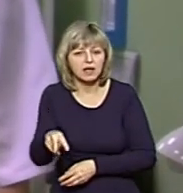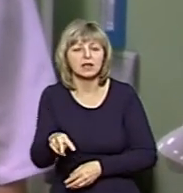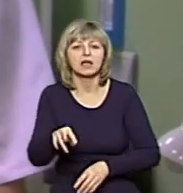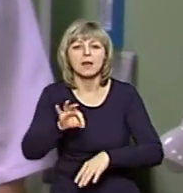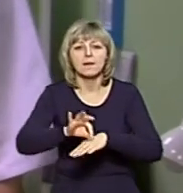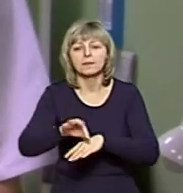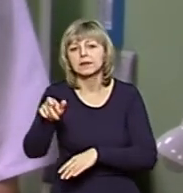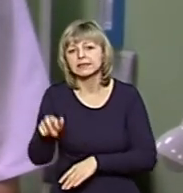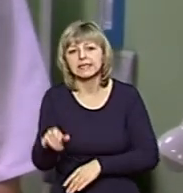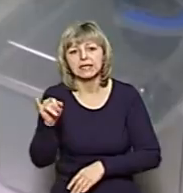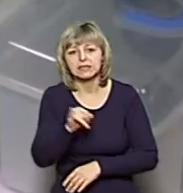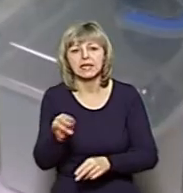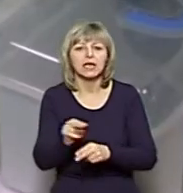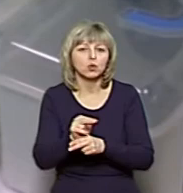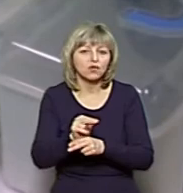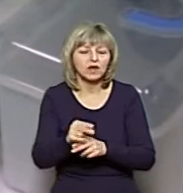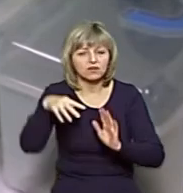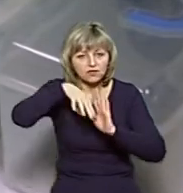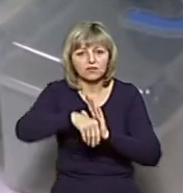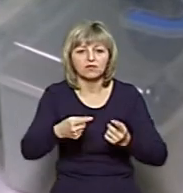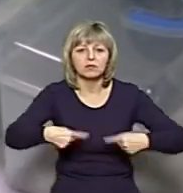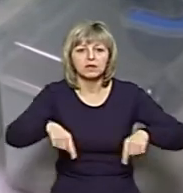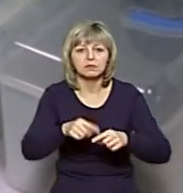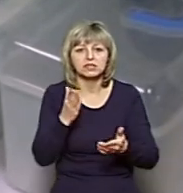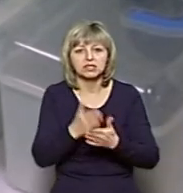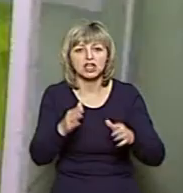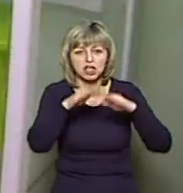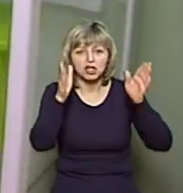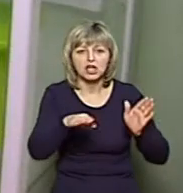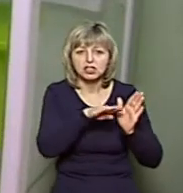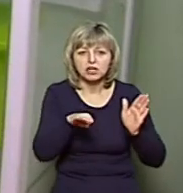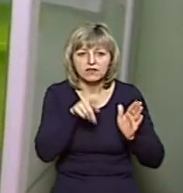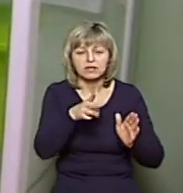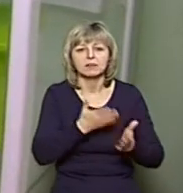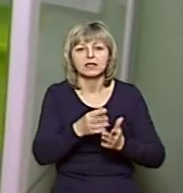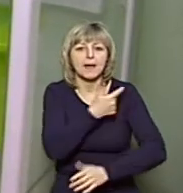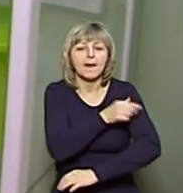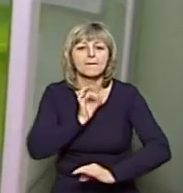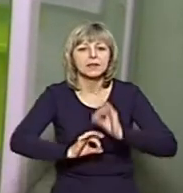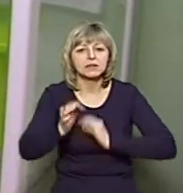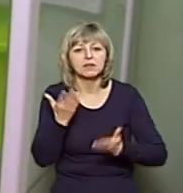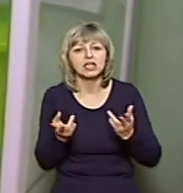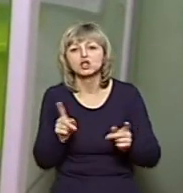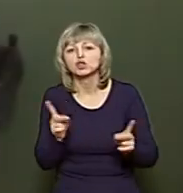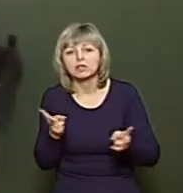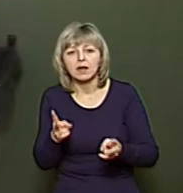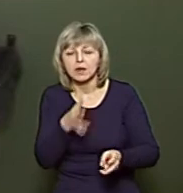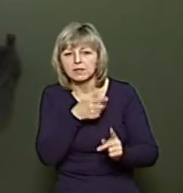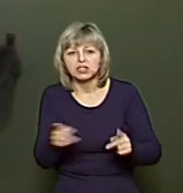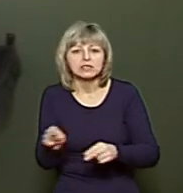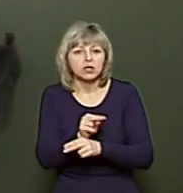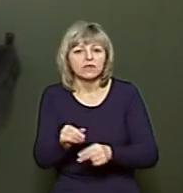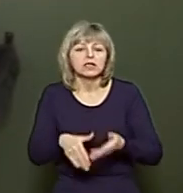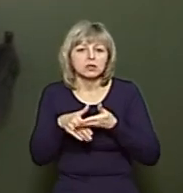і відповідне лікування. У приміщенні знаходиться шафа з медикаментами, які потрібні при наданні допомоги та лікуванні. При